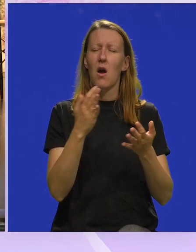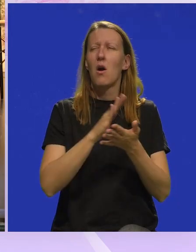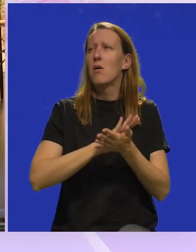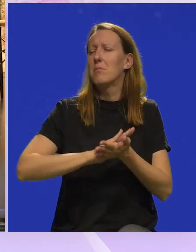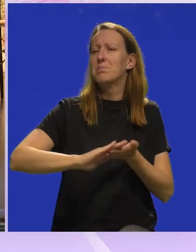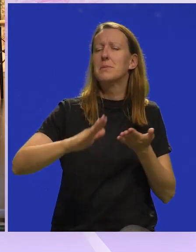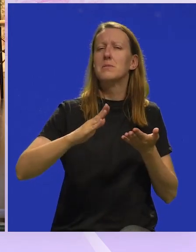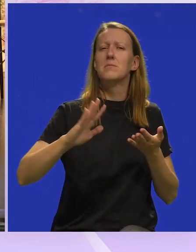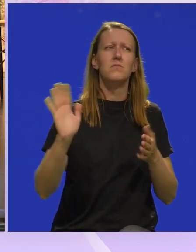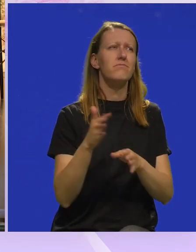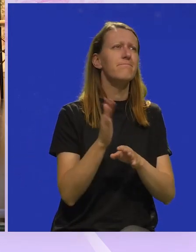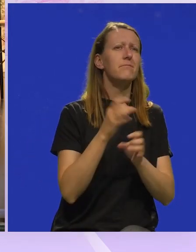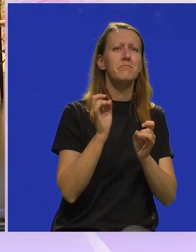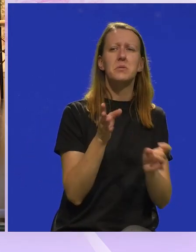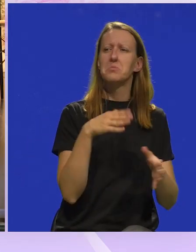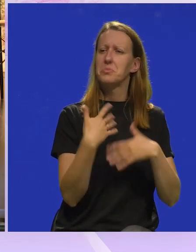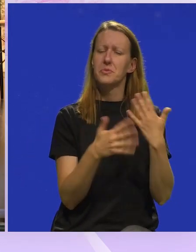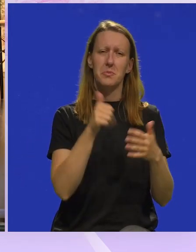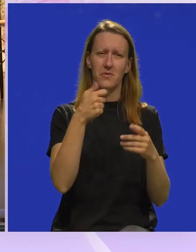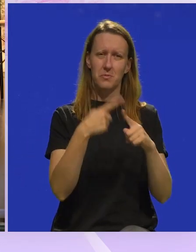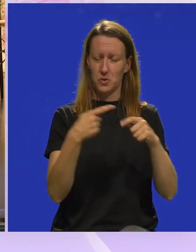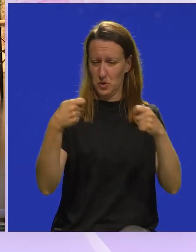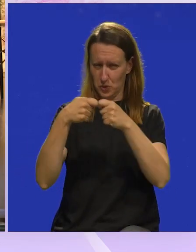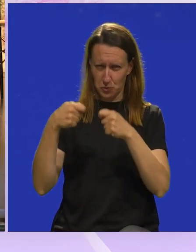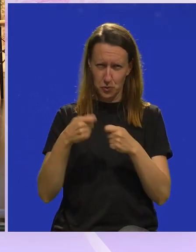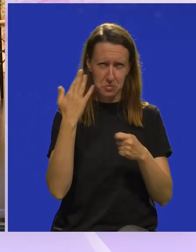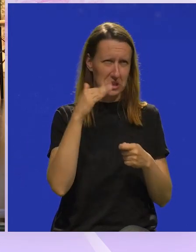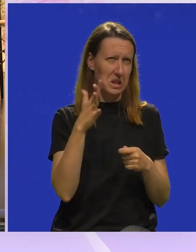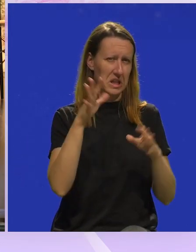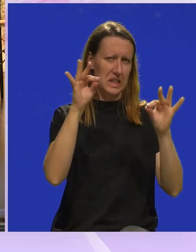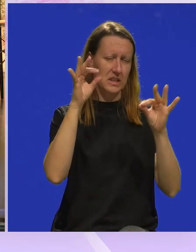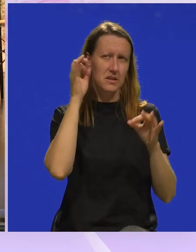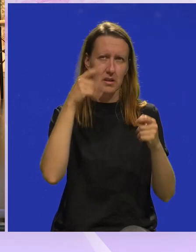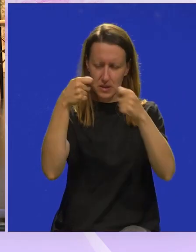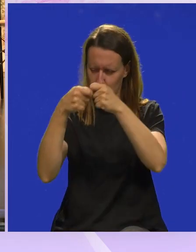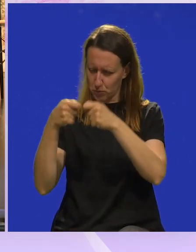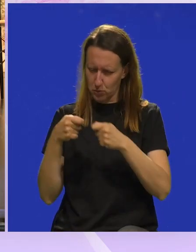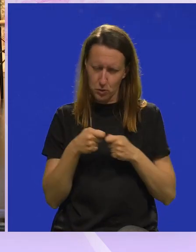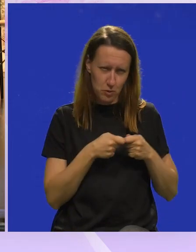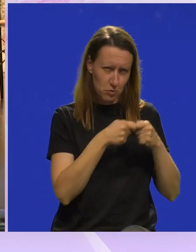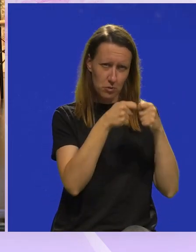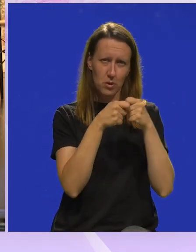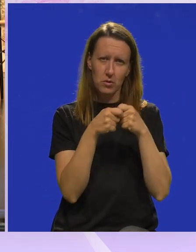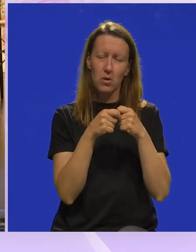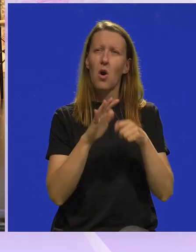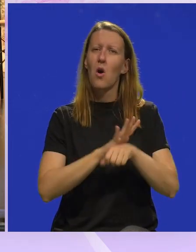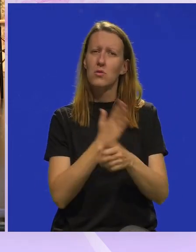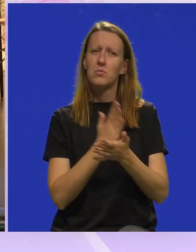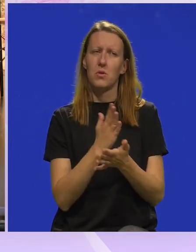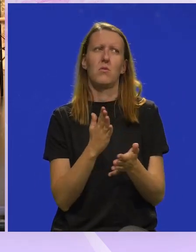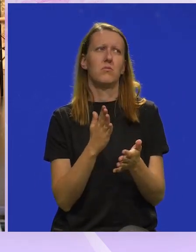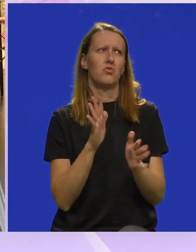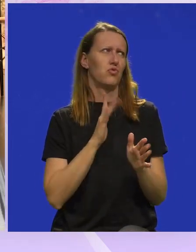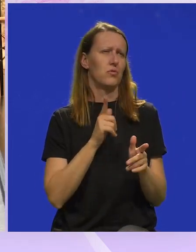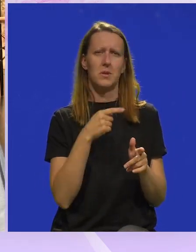glatko teklo. I zapravo kad smo prvi put spojili predstavu prije nekih desetak dana, osjećaj bi onako,